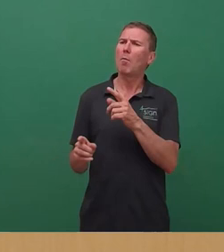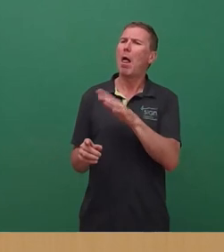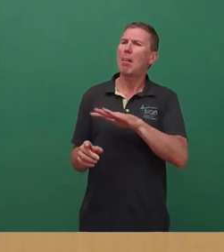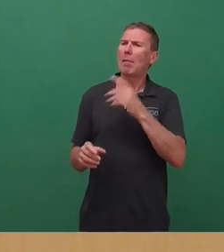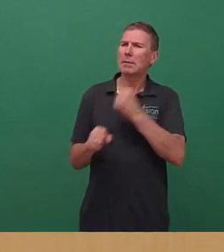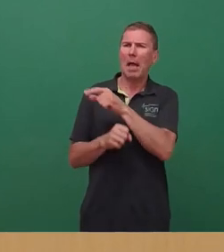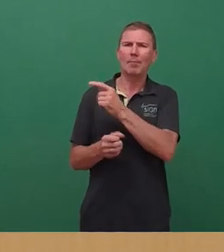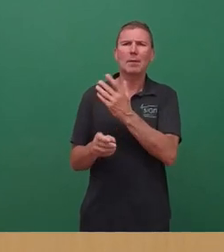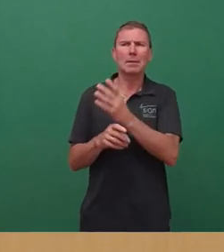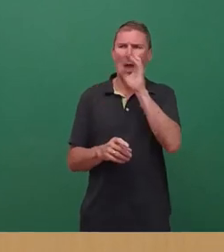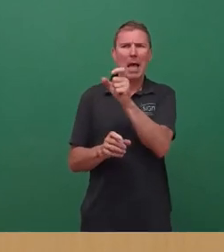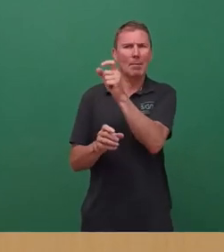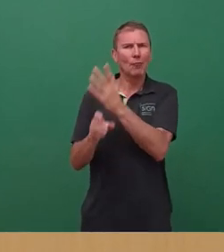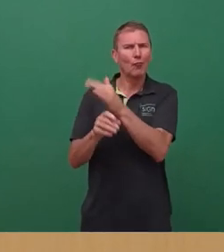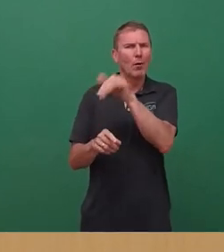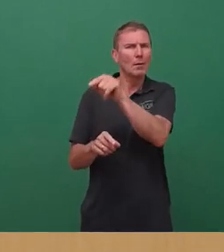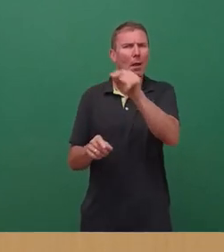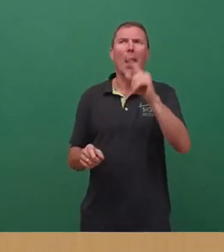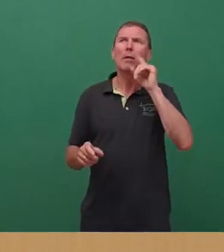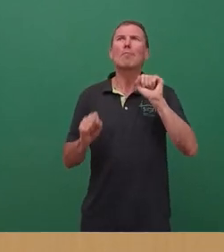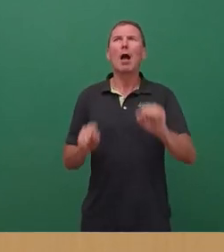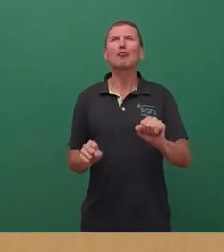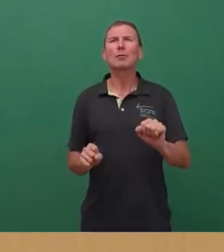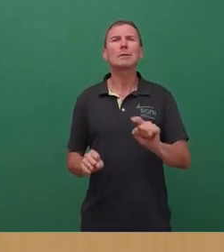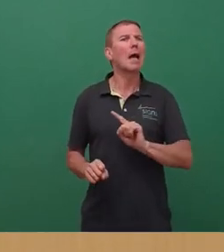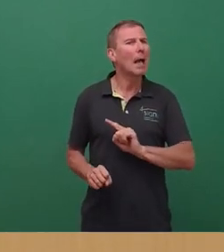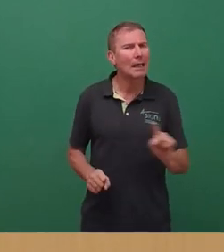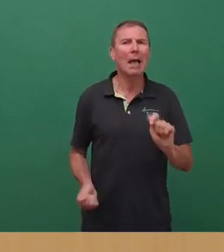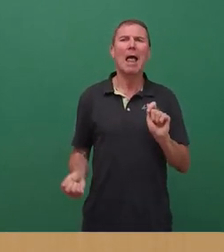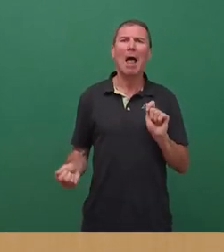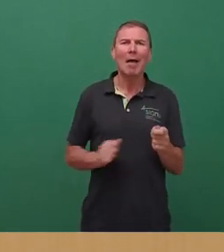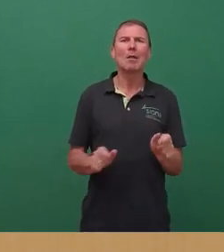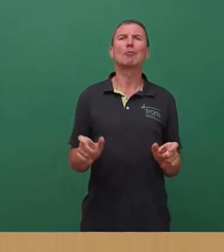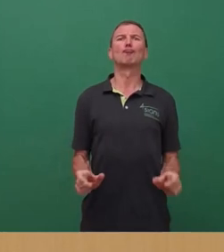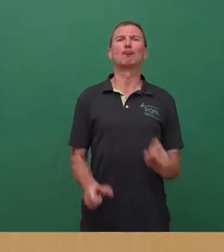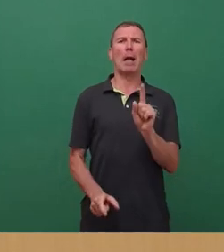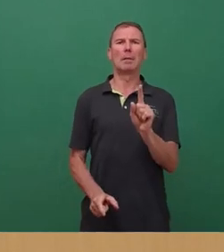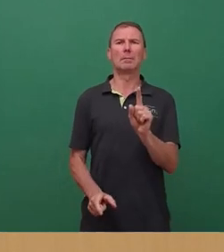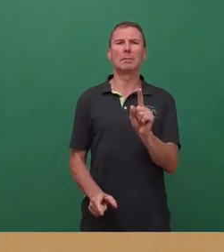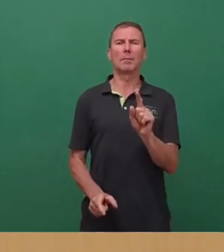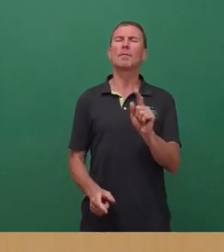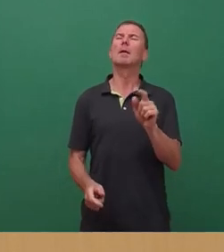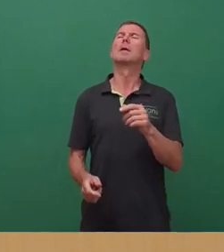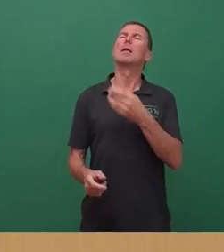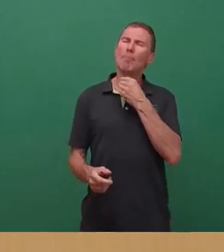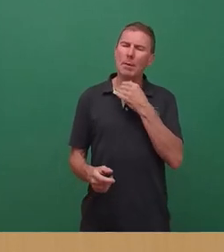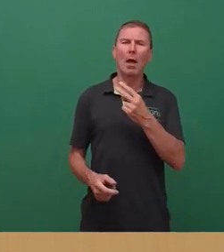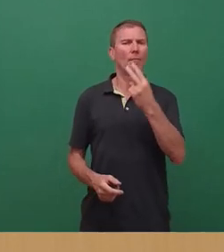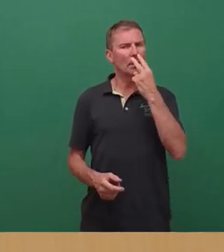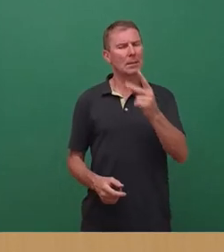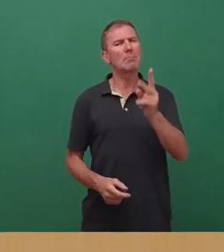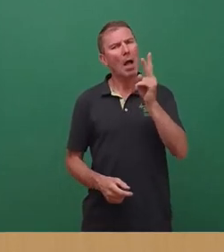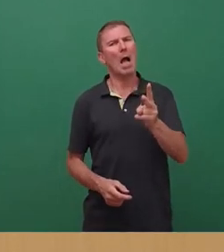als Begriff gebraucht wurden. Denkmalschutz ist keine Veränderungssperre. Hier den Bedarf sieht auch die doch sehr